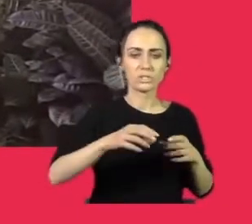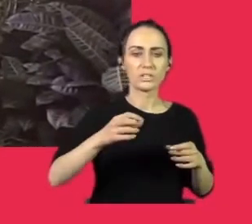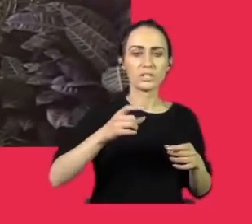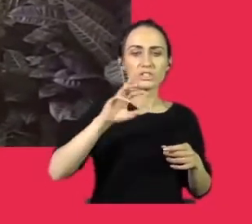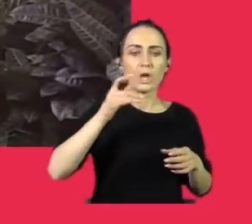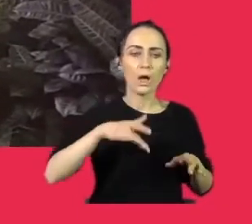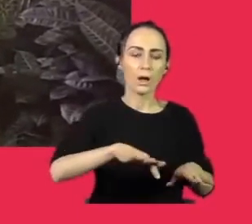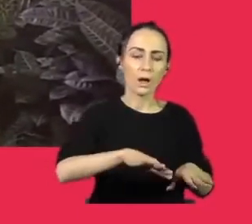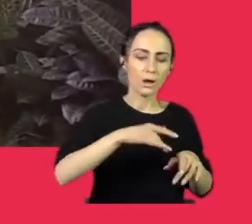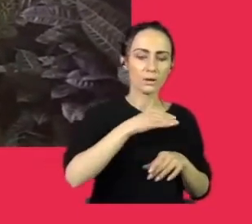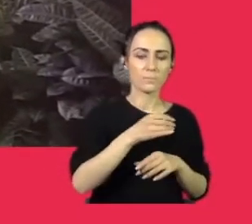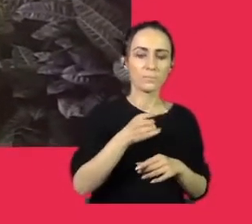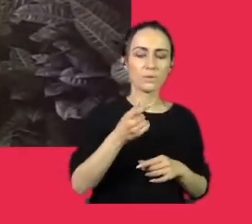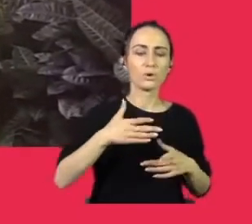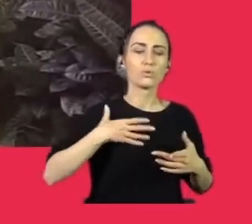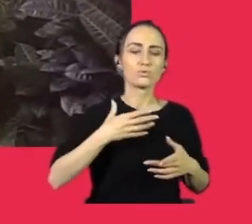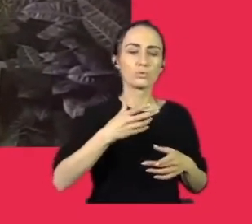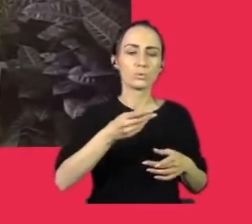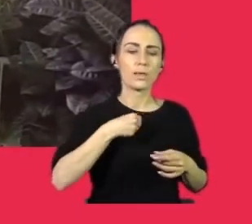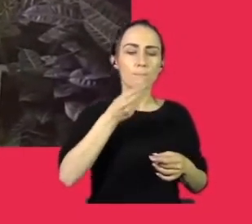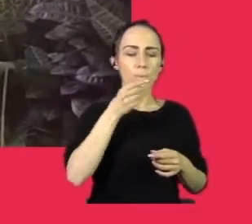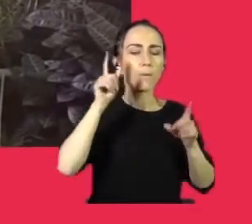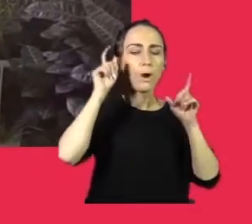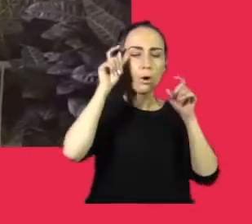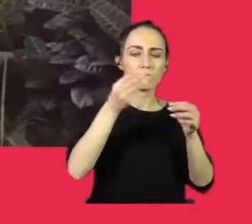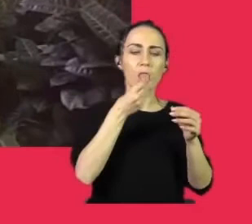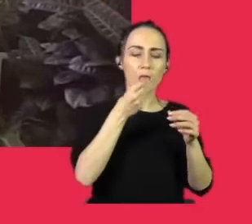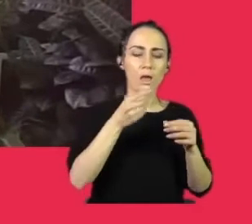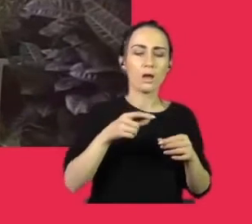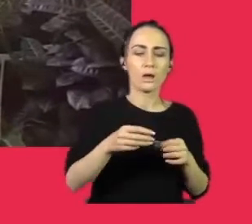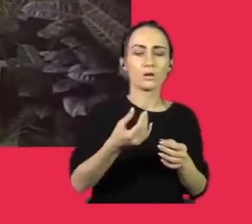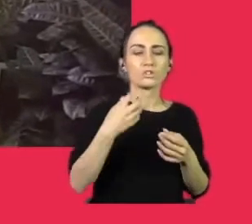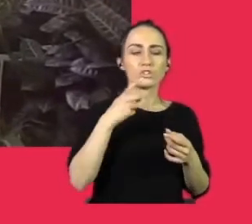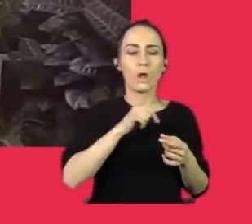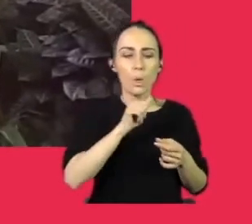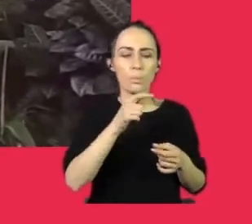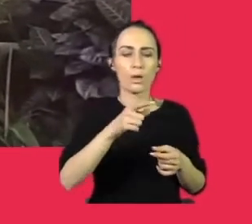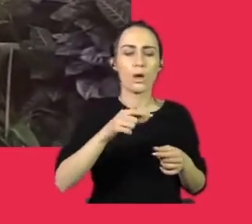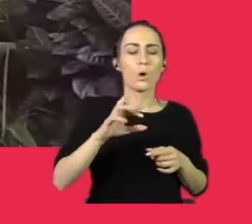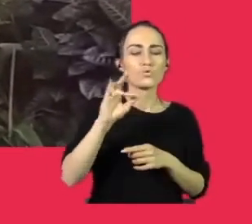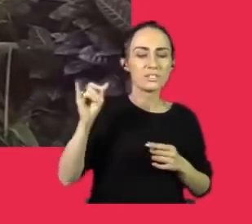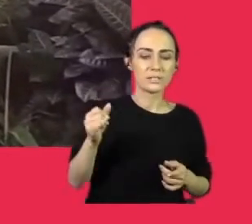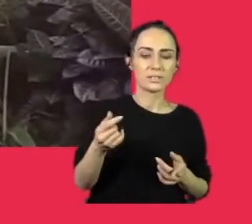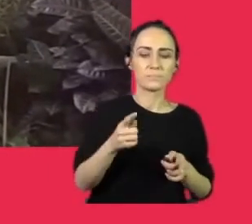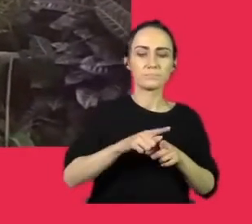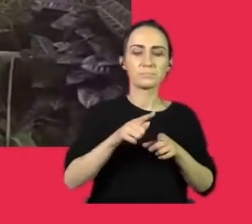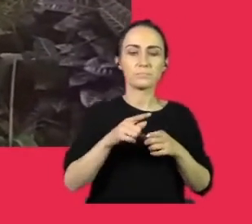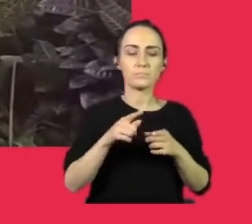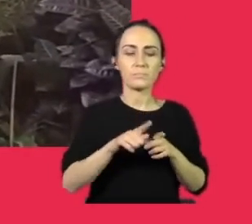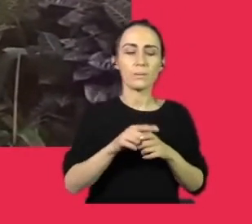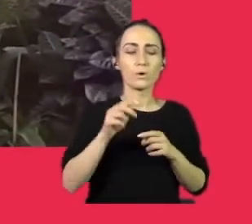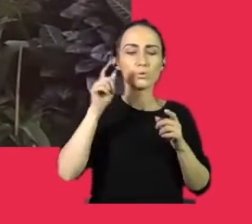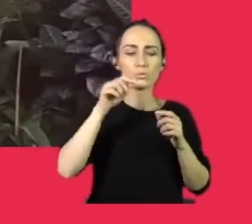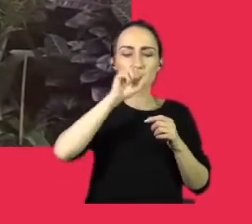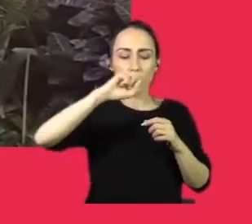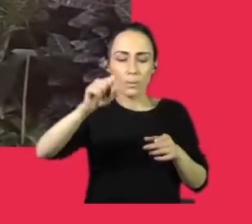żywią się wyłącznie roślinnością tak jak krowy. A spokrewnione są, żeby było śmieszniej ze słoniami. I można